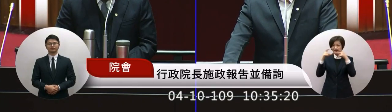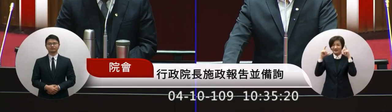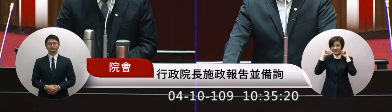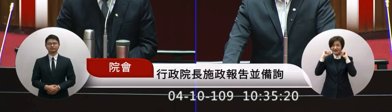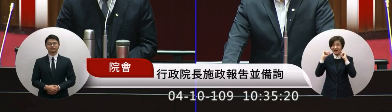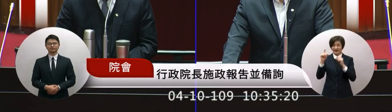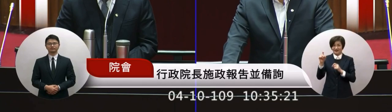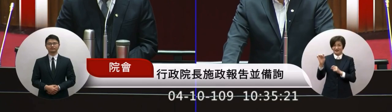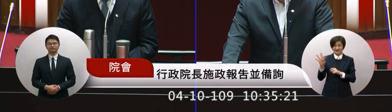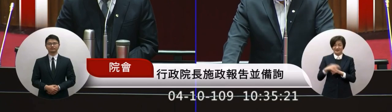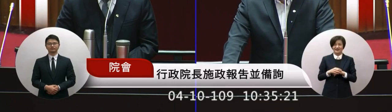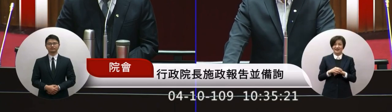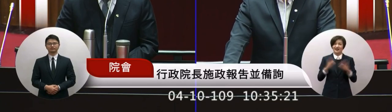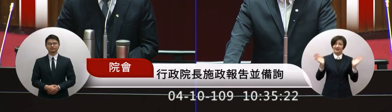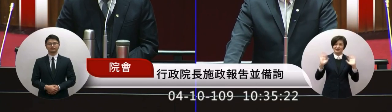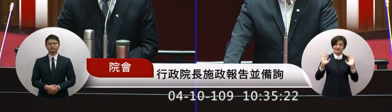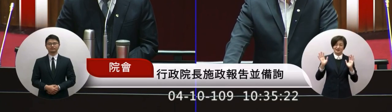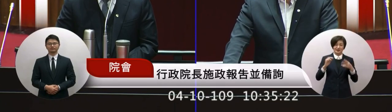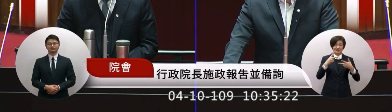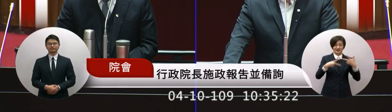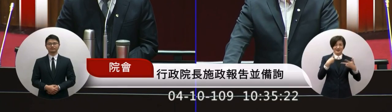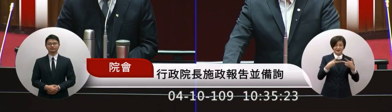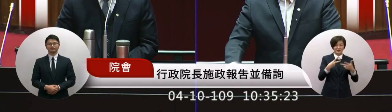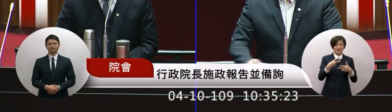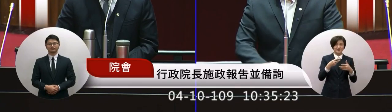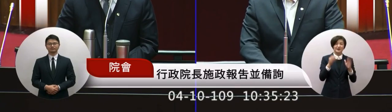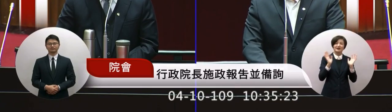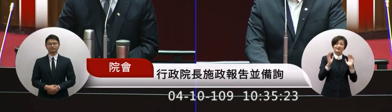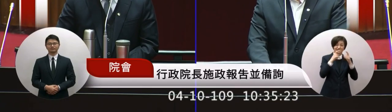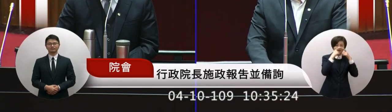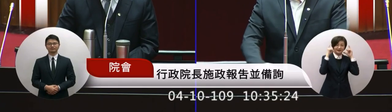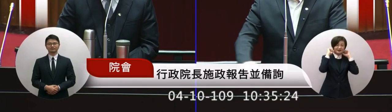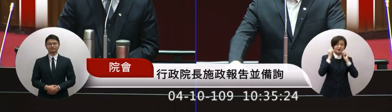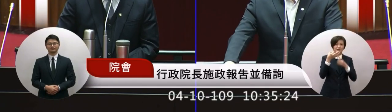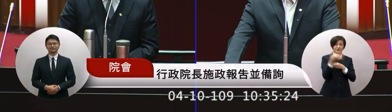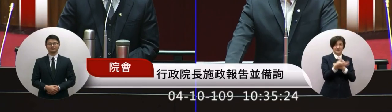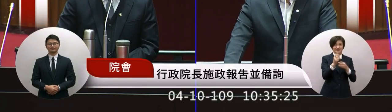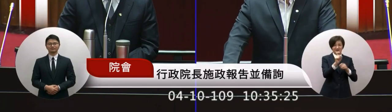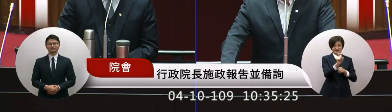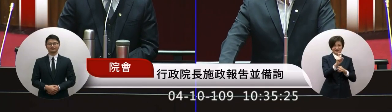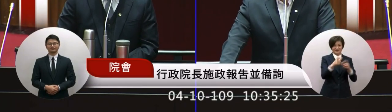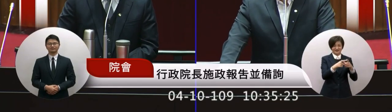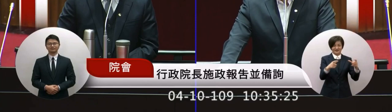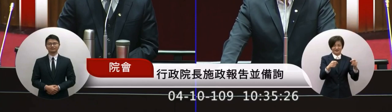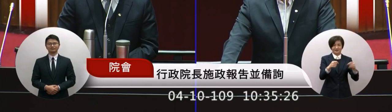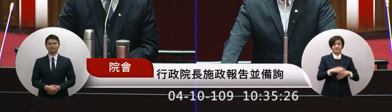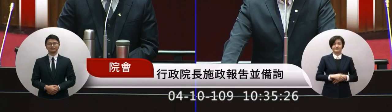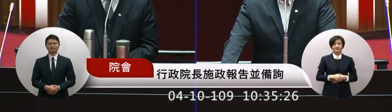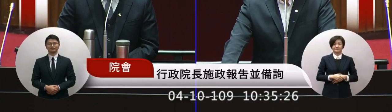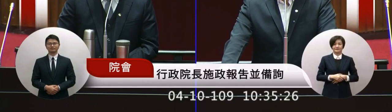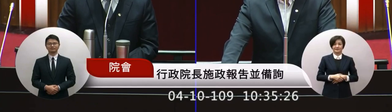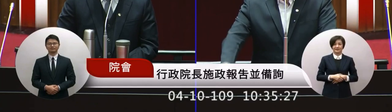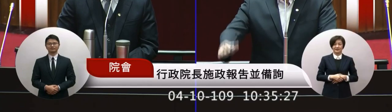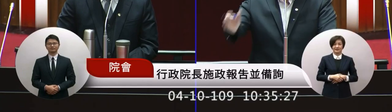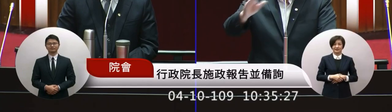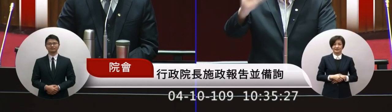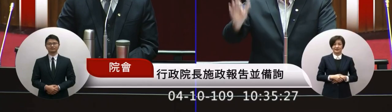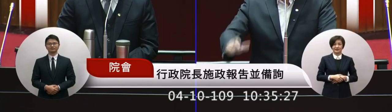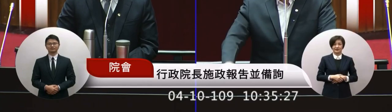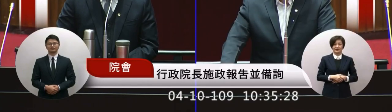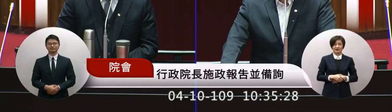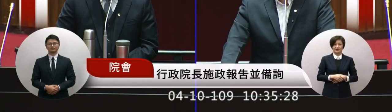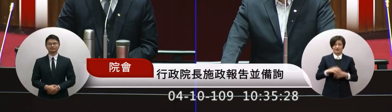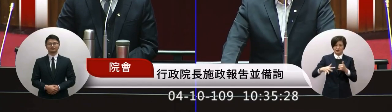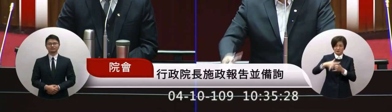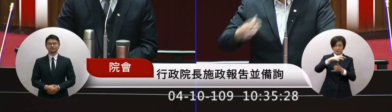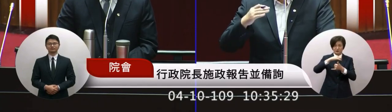兒童口罩是兩個禮拜可以買10片但是院長我們從昨天就是全